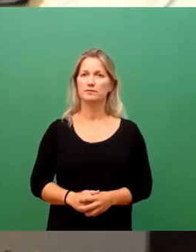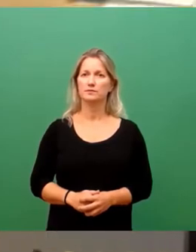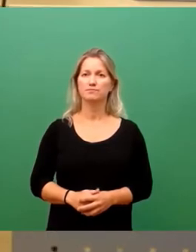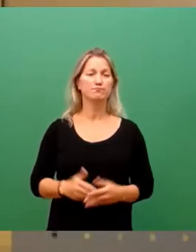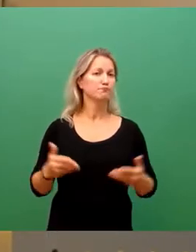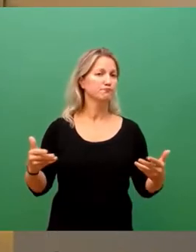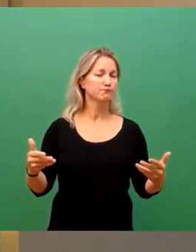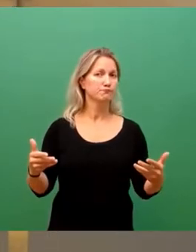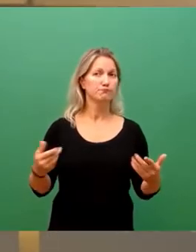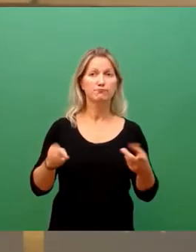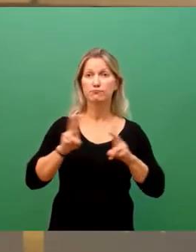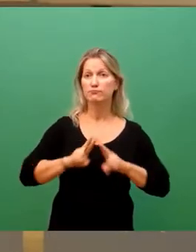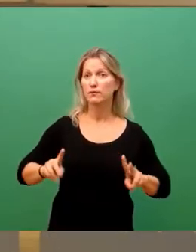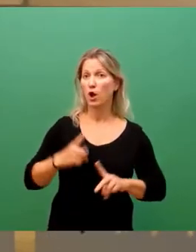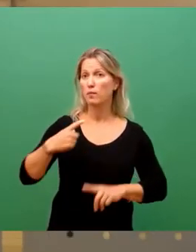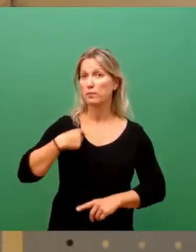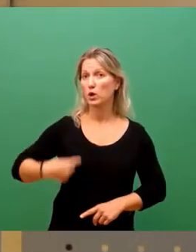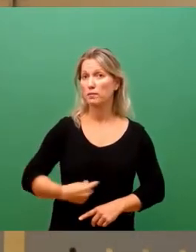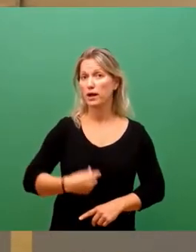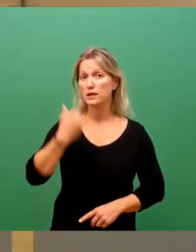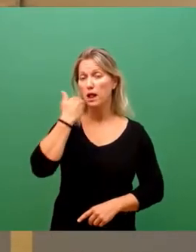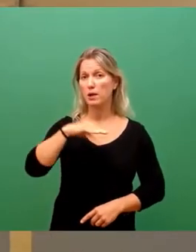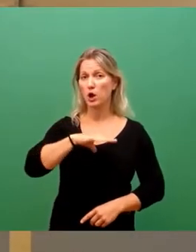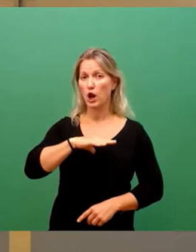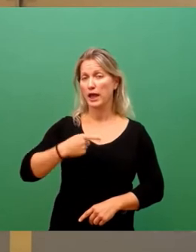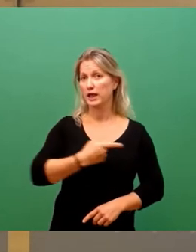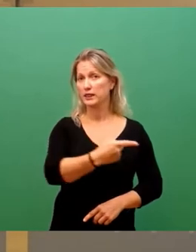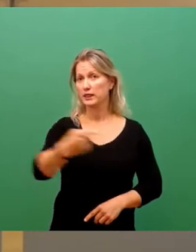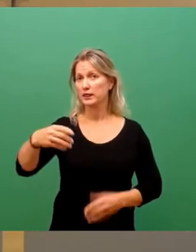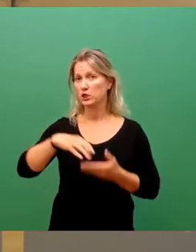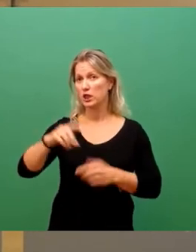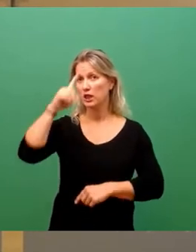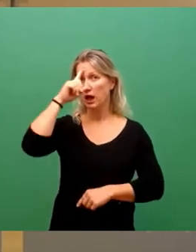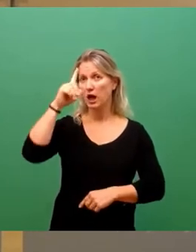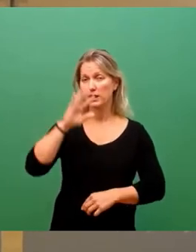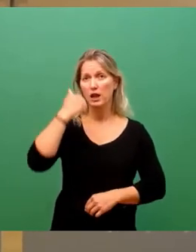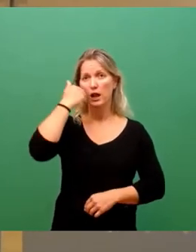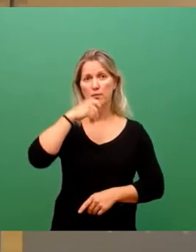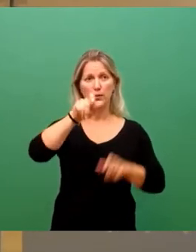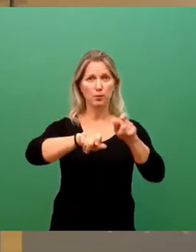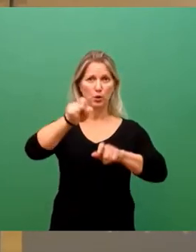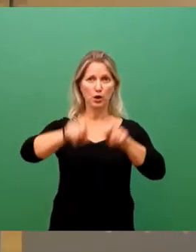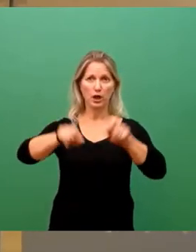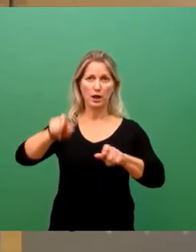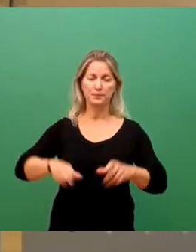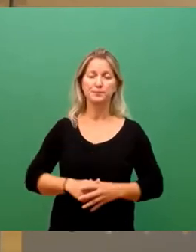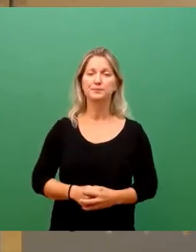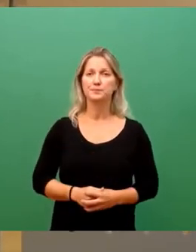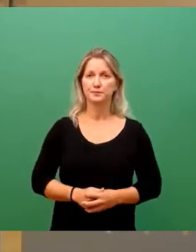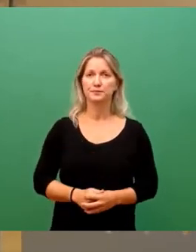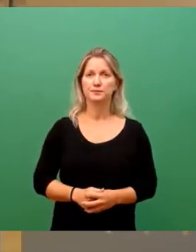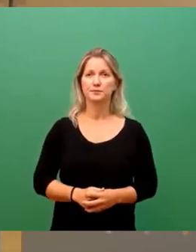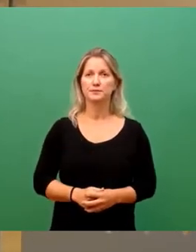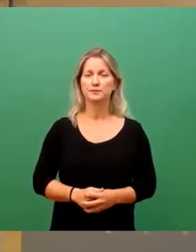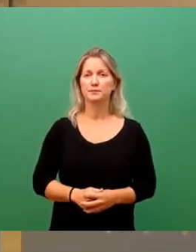Sehr geehrter Herr Oberbürgermeister, liebe Kollegen im Stadtrat und liebe Bürgerinnen und Bürger, ich